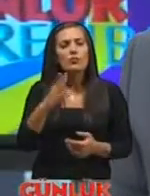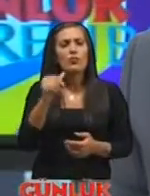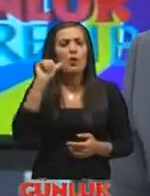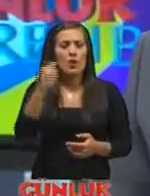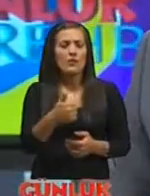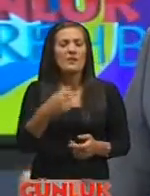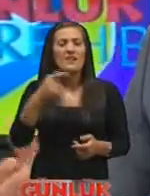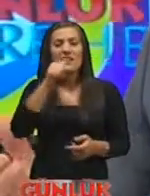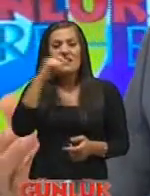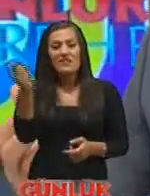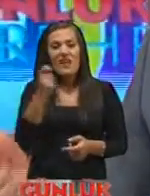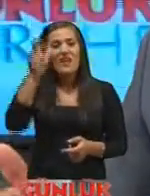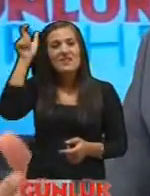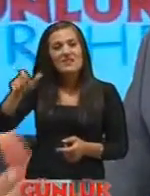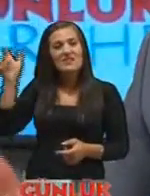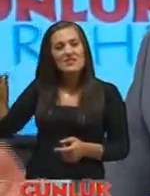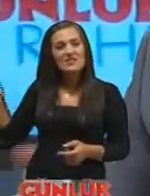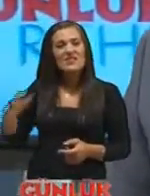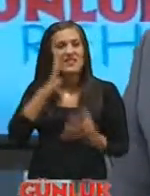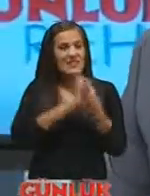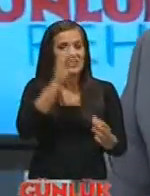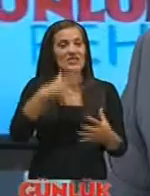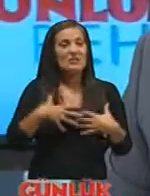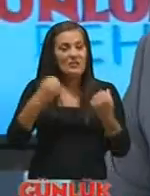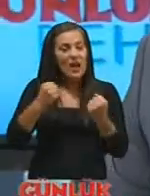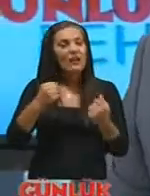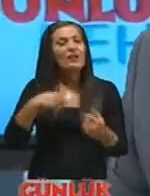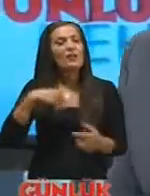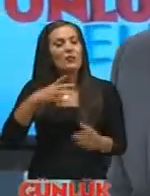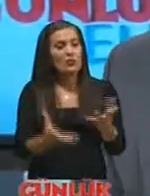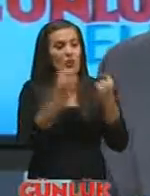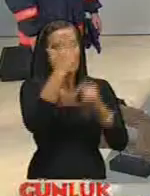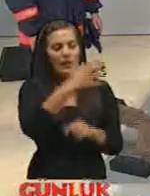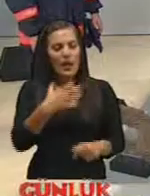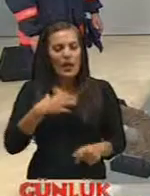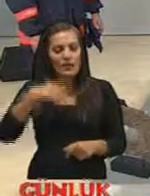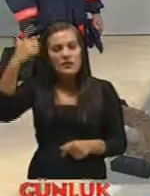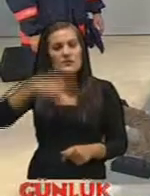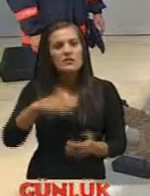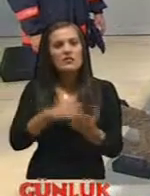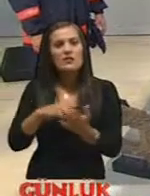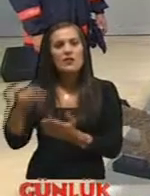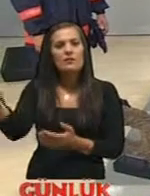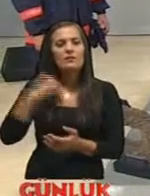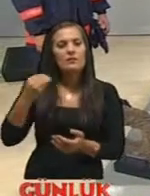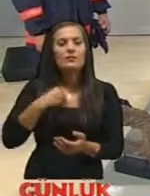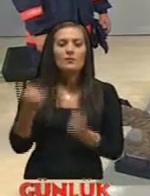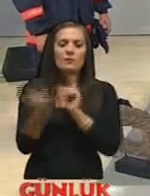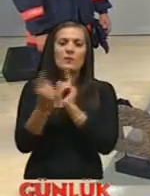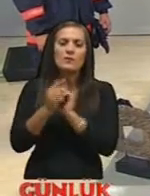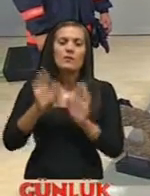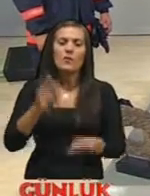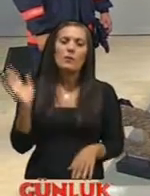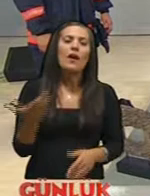da önemli itfaiyeci vatandaşımızın canını malını kurtarmaya giderken kendisi bir cezayla baş başa kalabiliyor